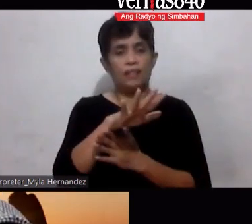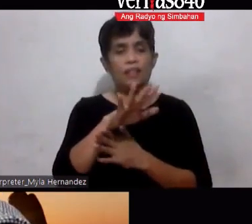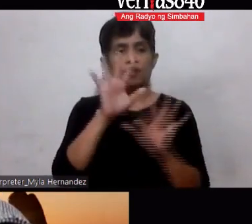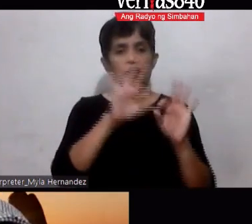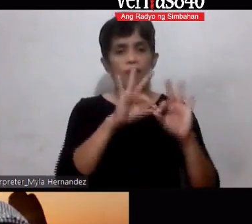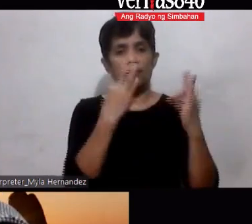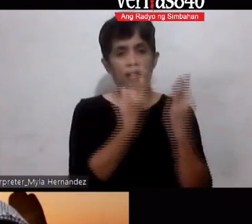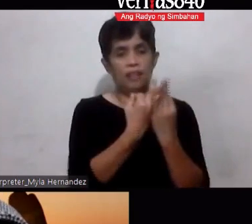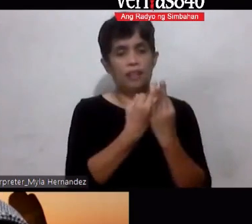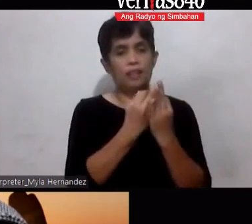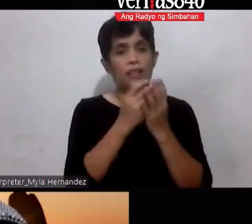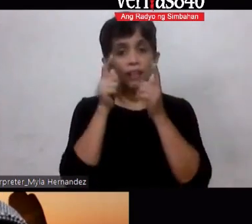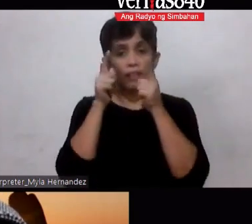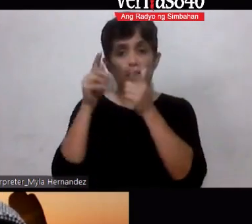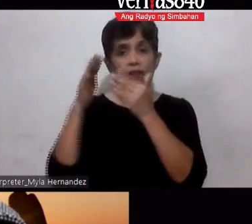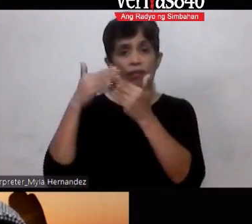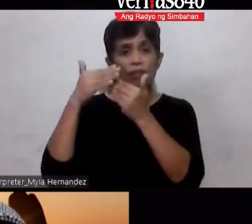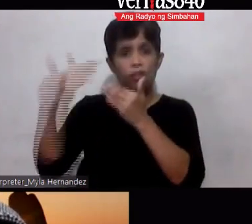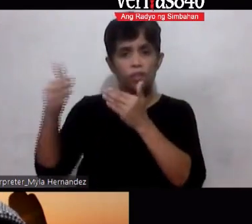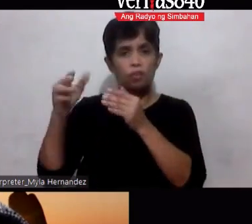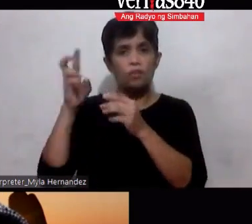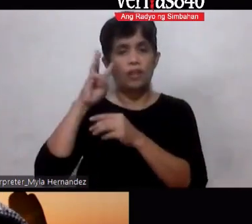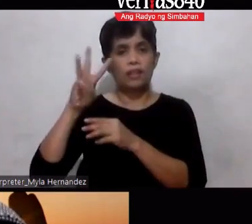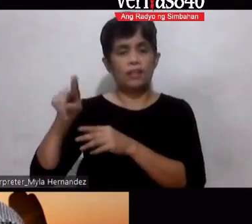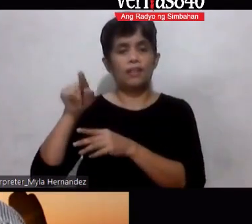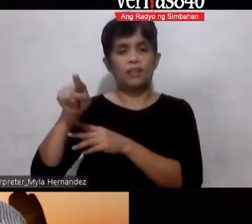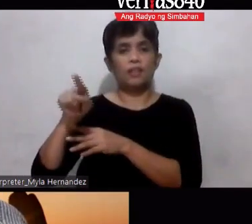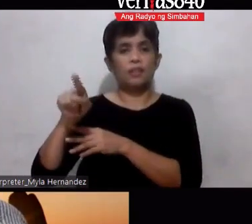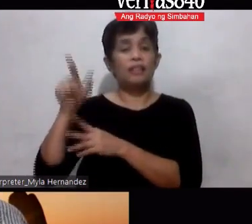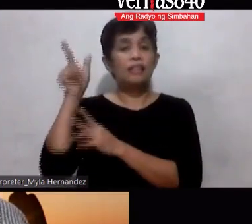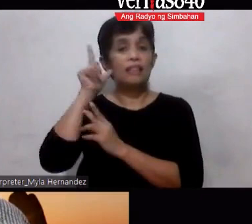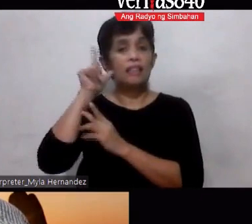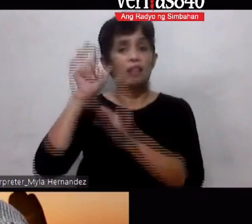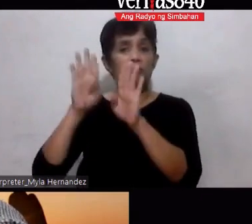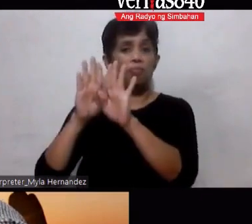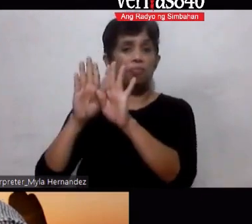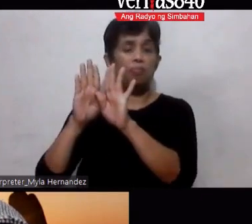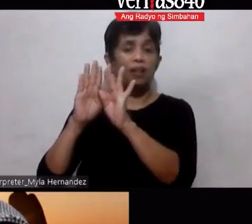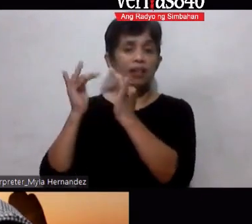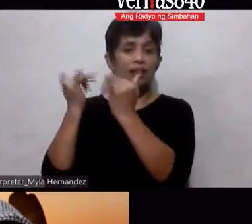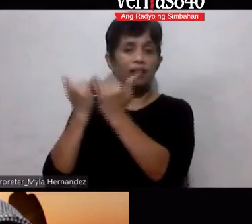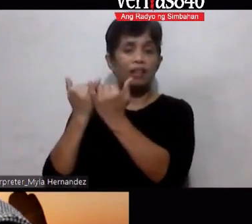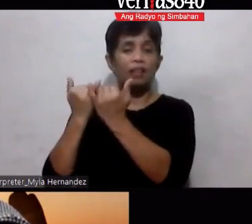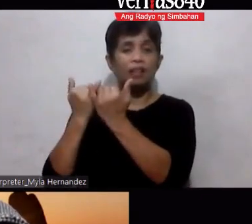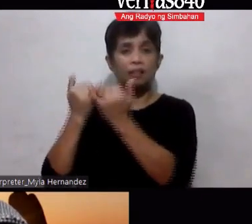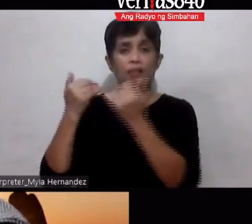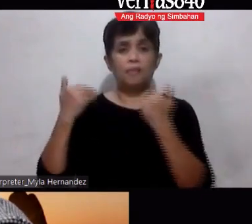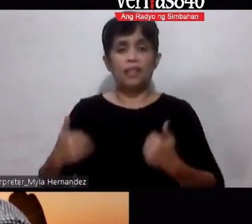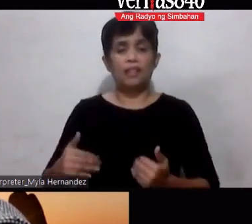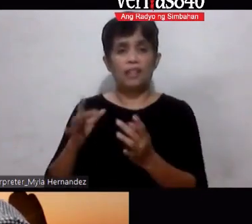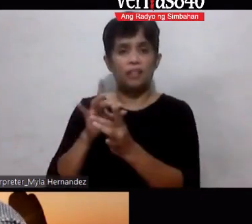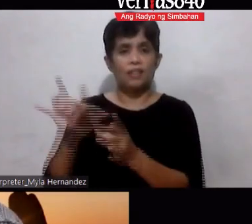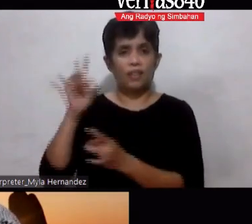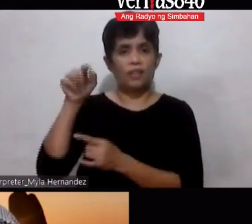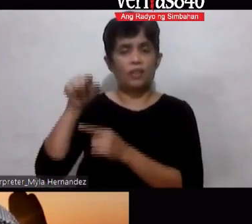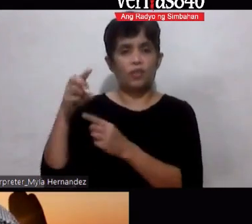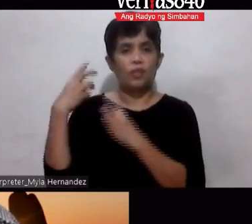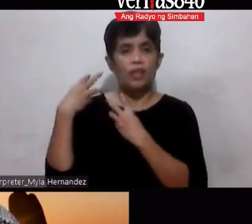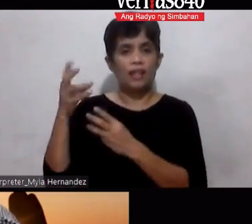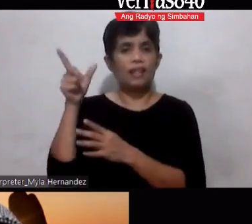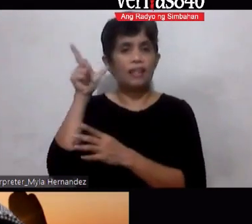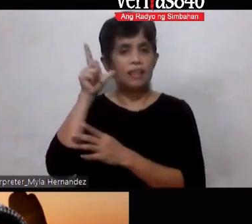watching And listening To Barangay Body and Soul Okay? Sabi niya While listening I took two sachets